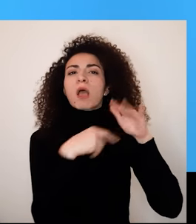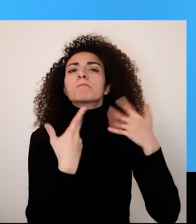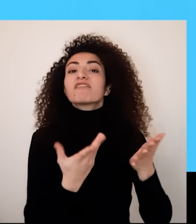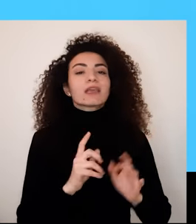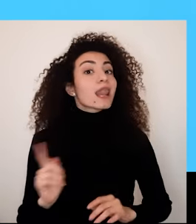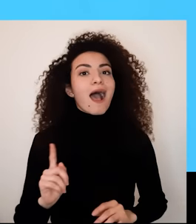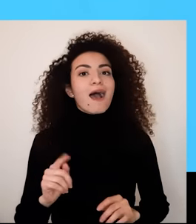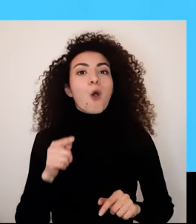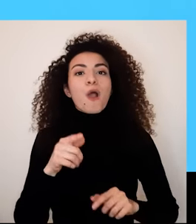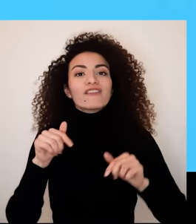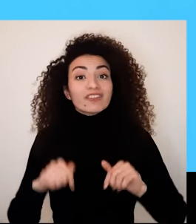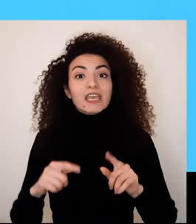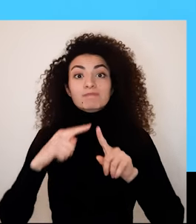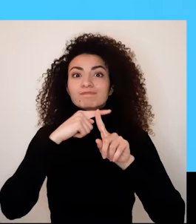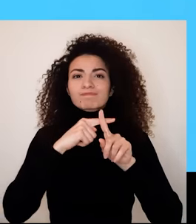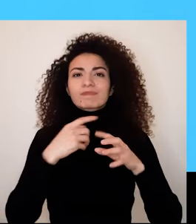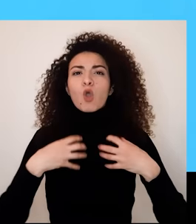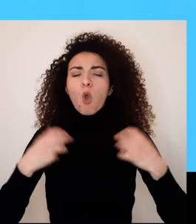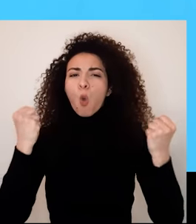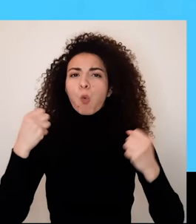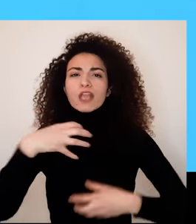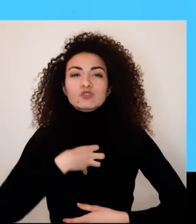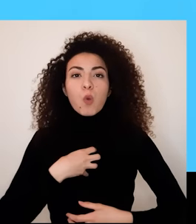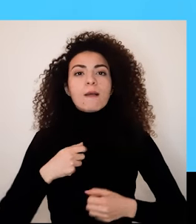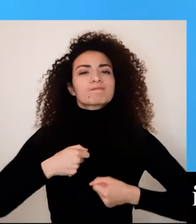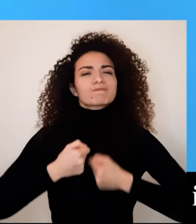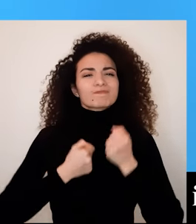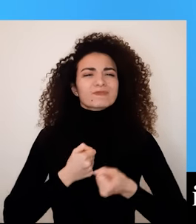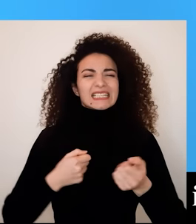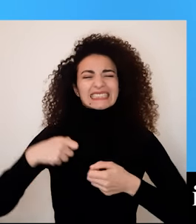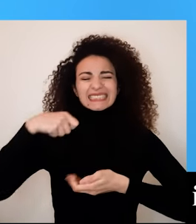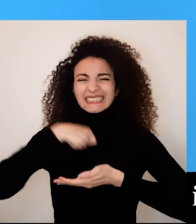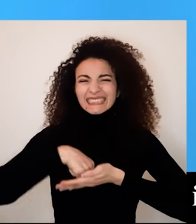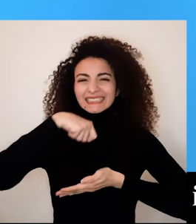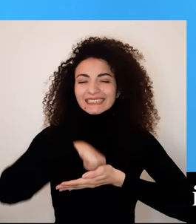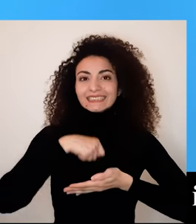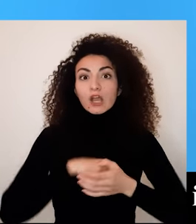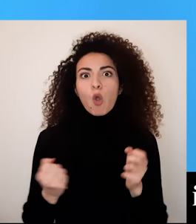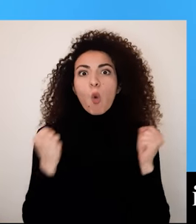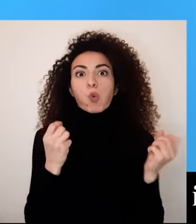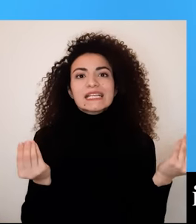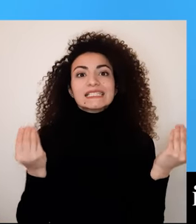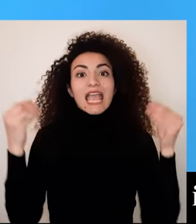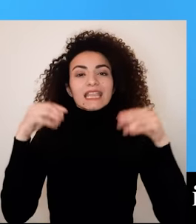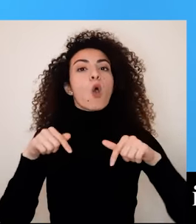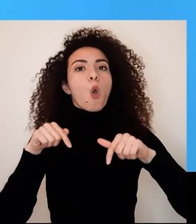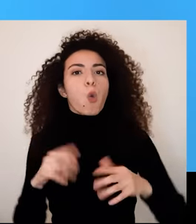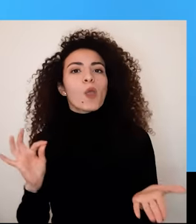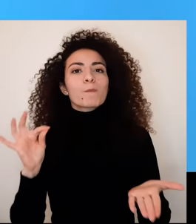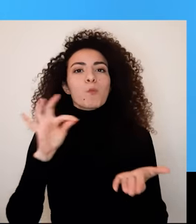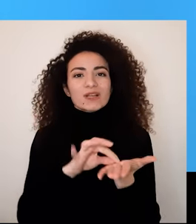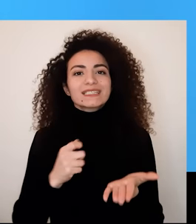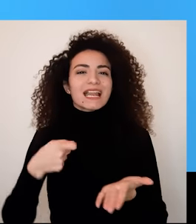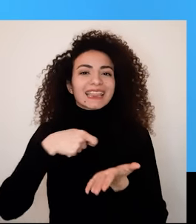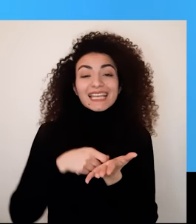العميقة إذا طورت قوة معتدلة لتصير قوة عميقة سيكون لها تأثير أكبر بكثير على الأداء من